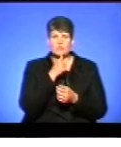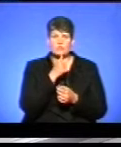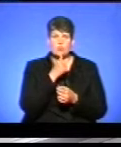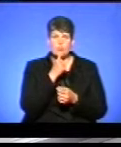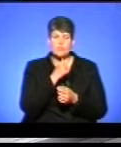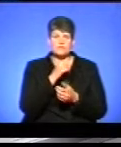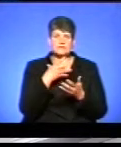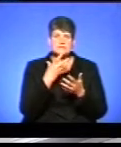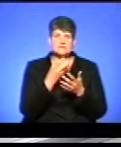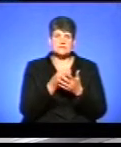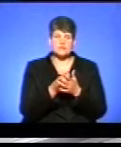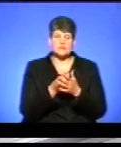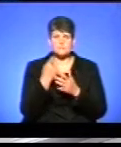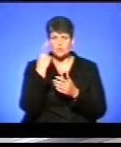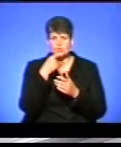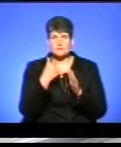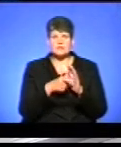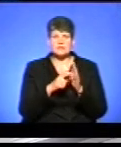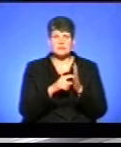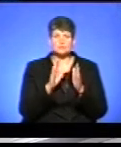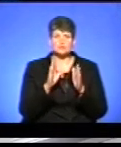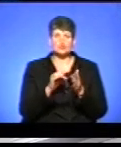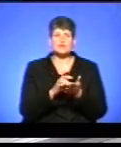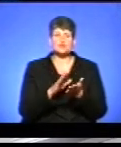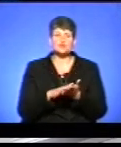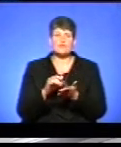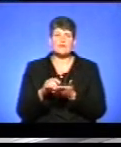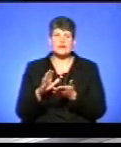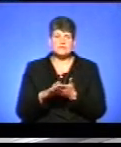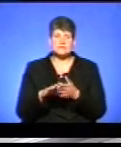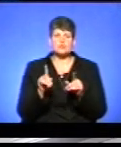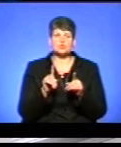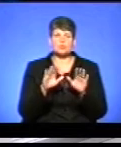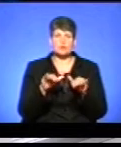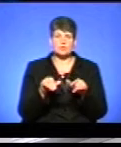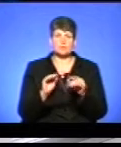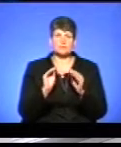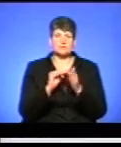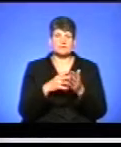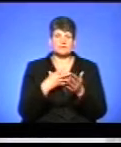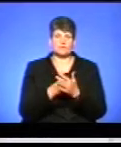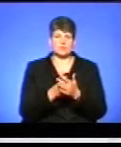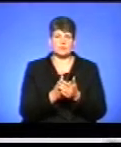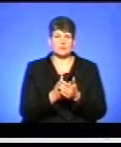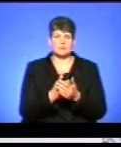свій особистий кабінет, буду реєструватися, щоб потім розставити свої пріоритети.